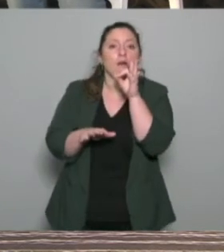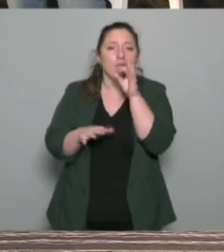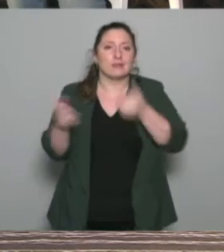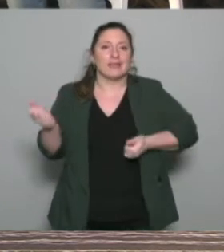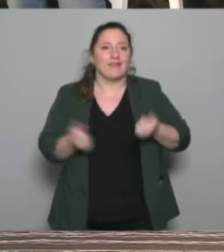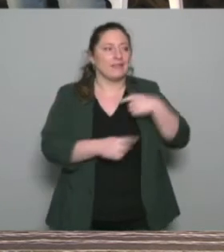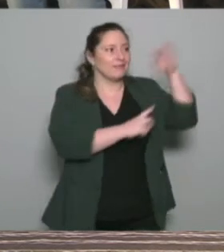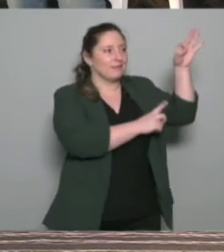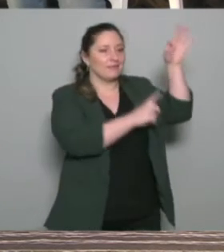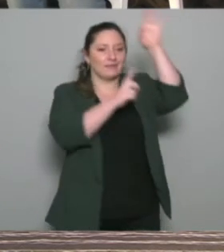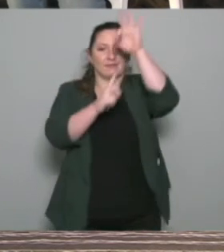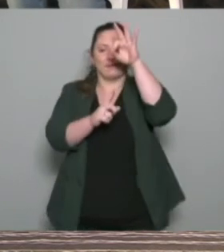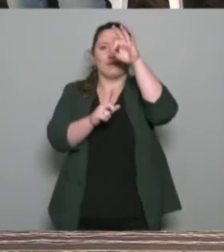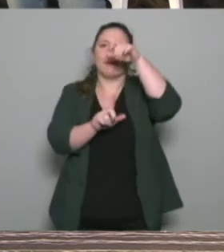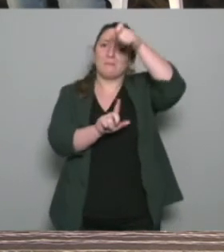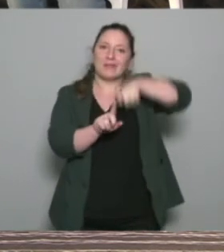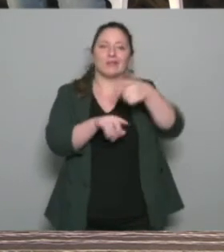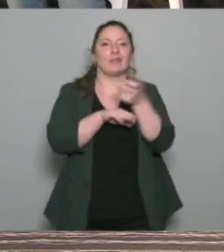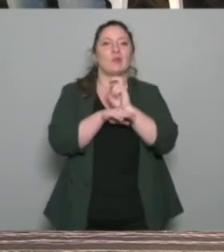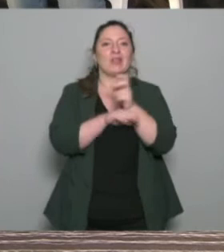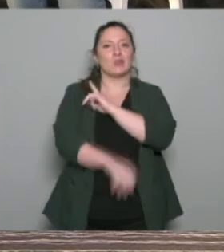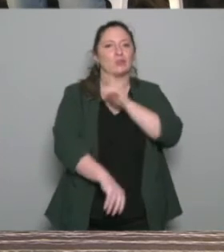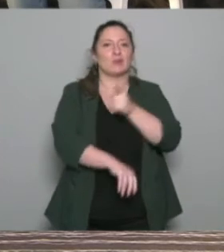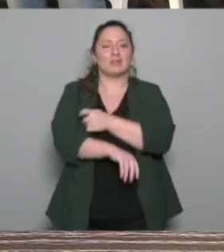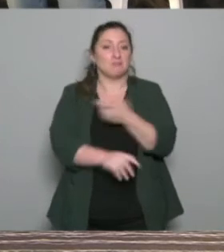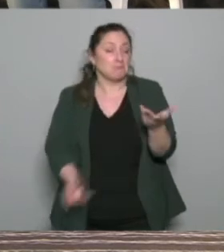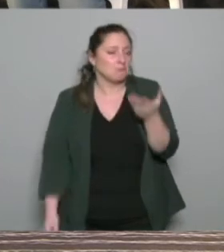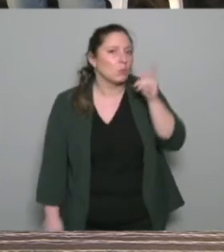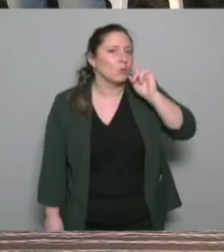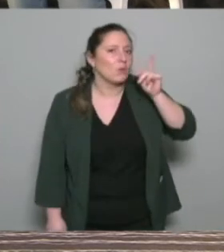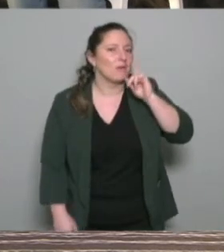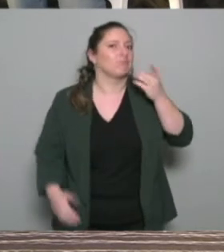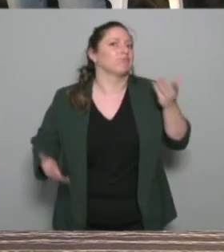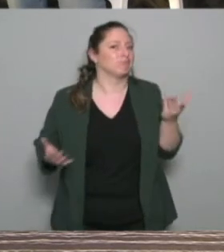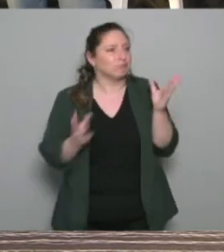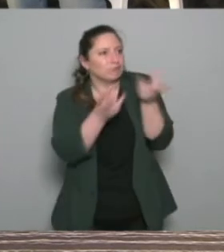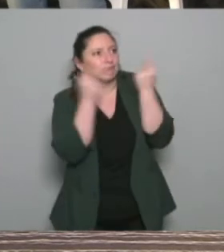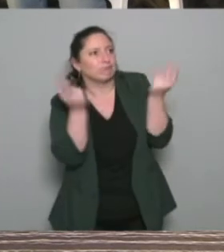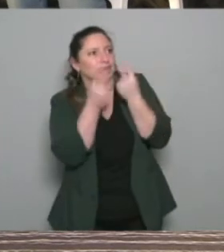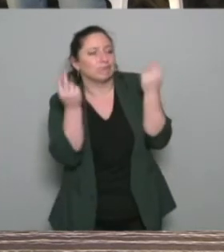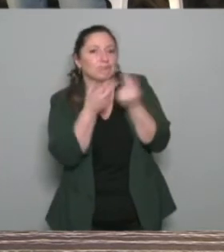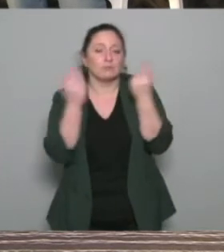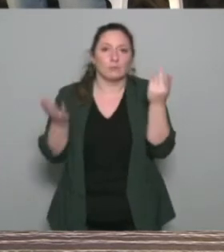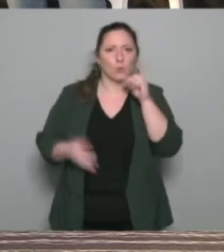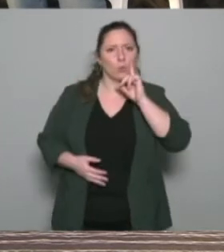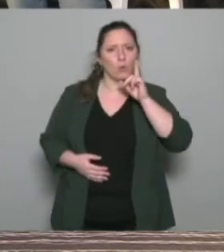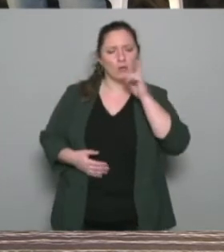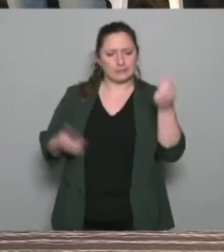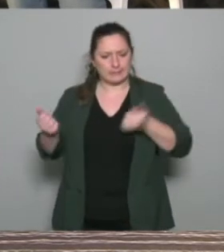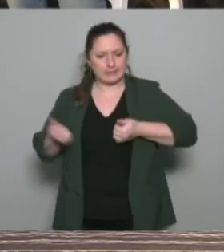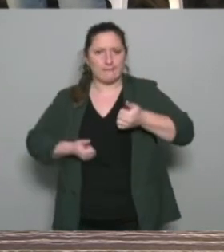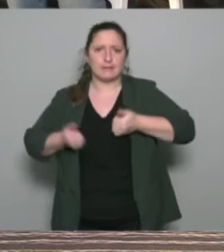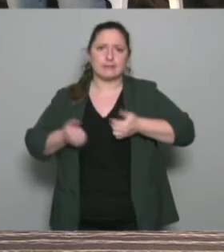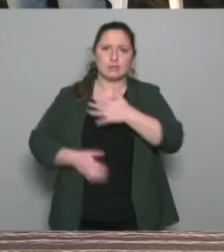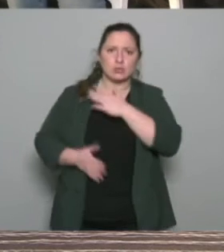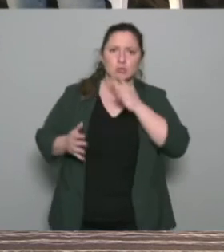un éducateur sportif pour quelle raison ? Pourquoi associer dans son service un